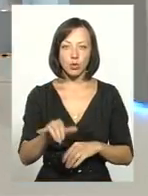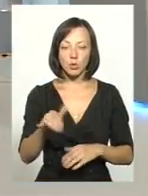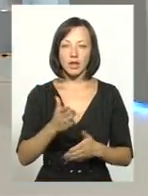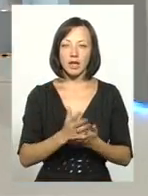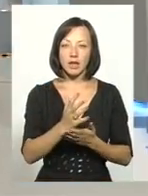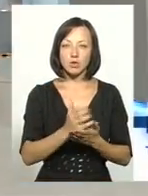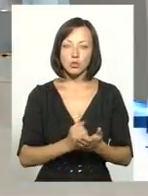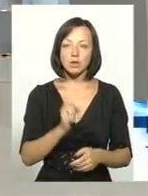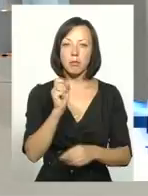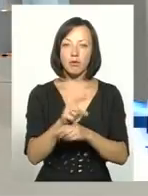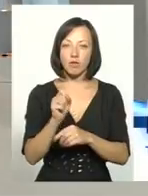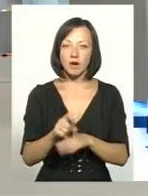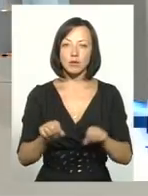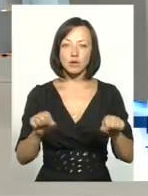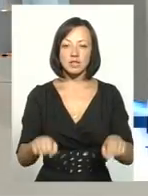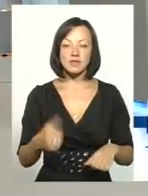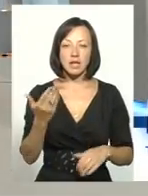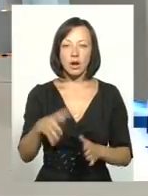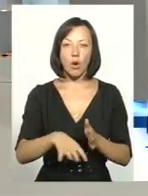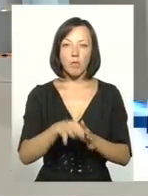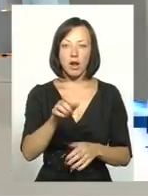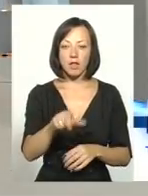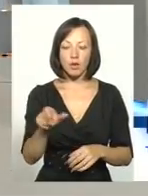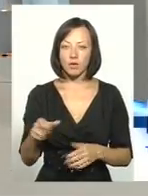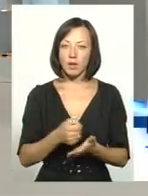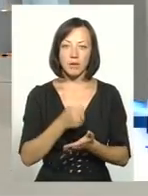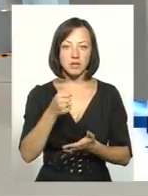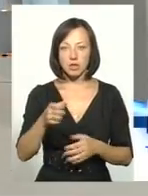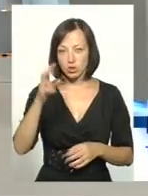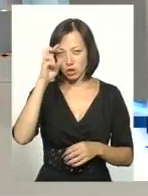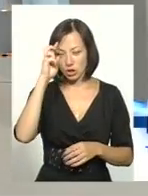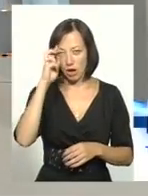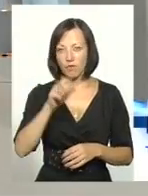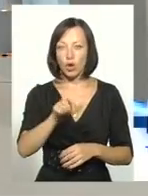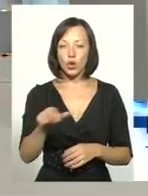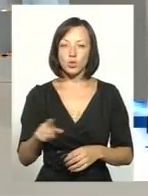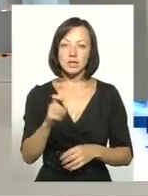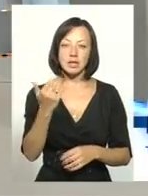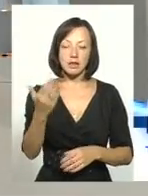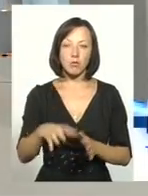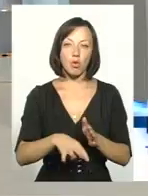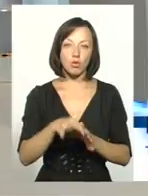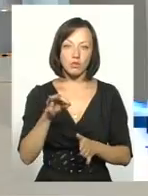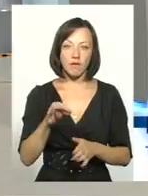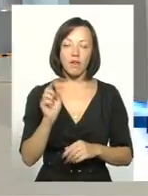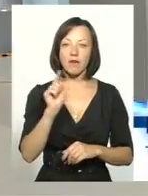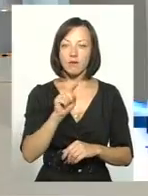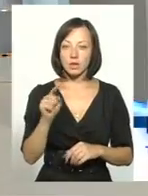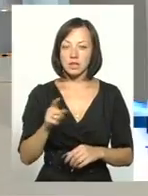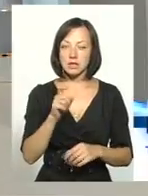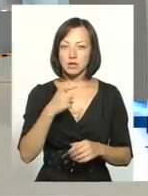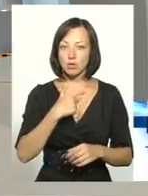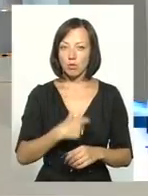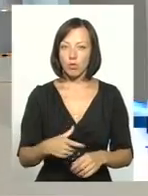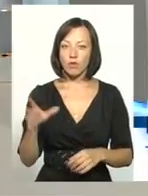ресурси, повноваження, можливості. Їх обрали люди, вони не призначені державою, тобто люди за них проголосували. І вони за собою